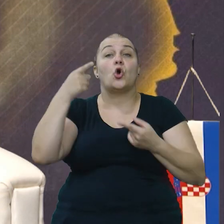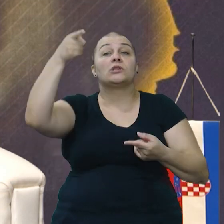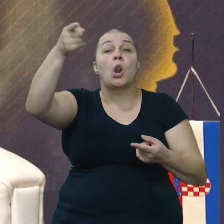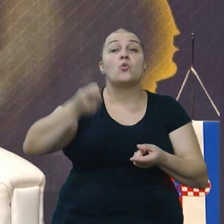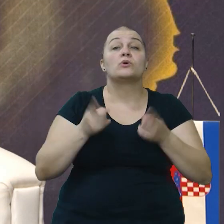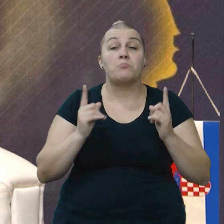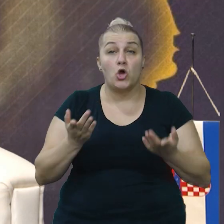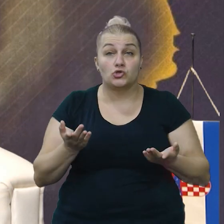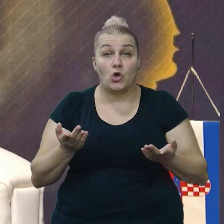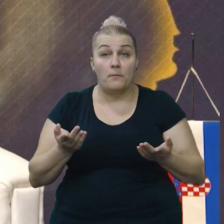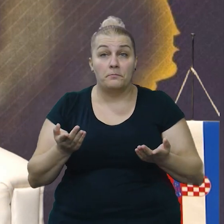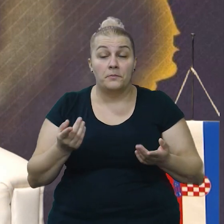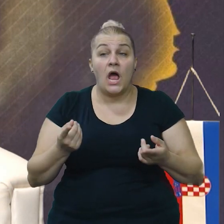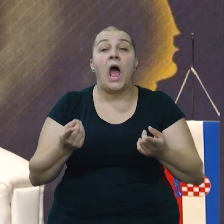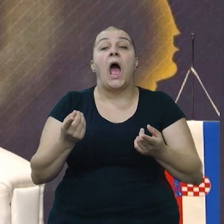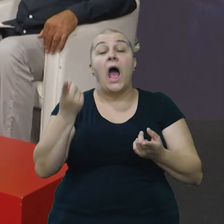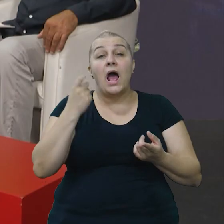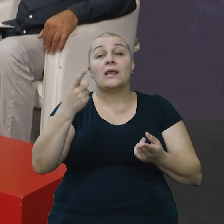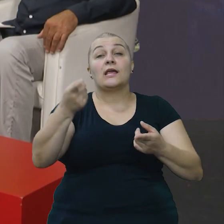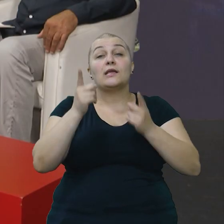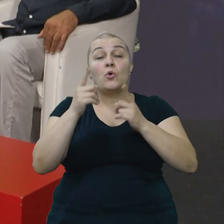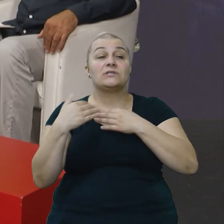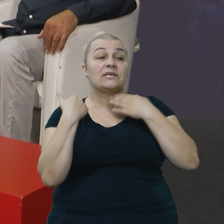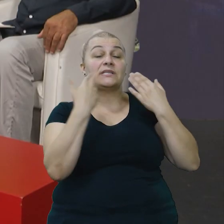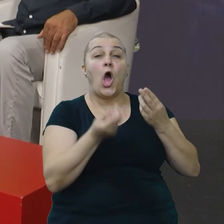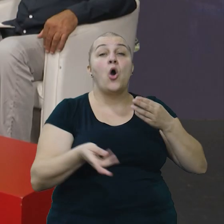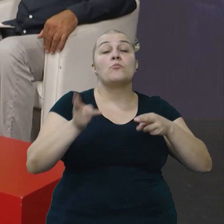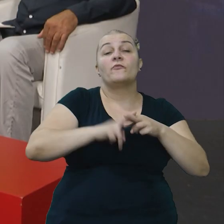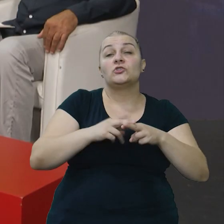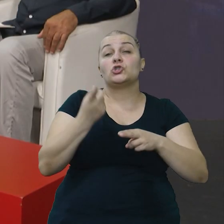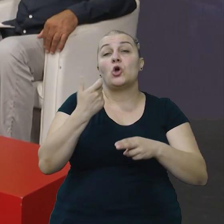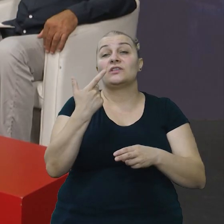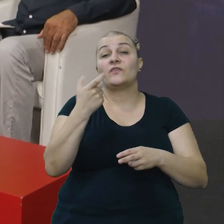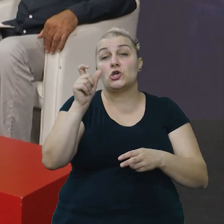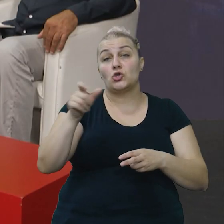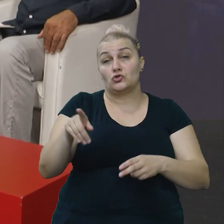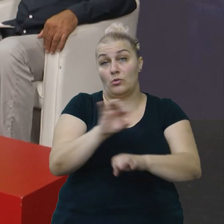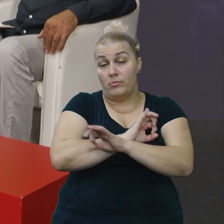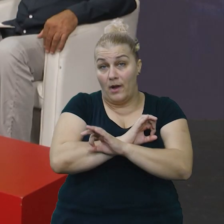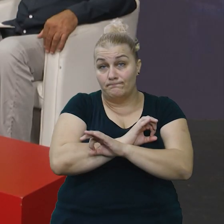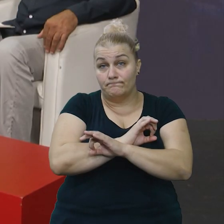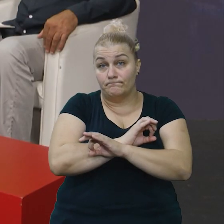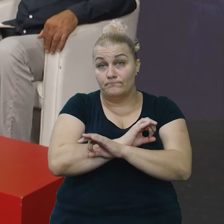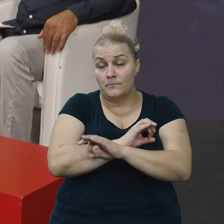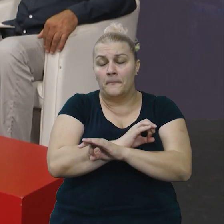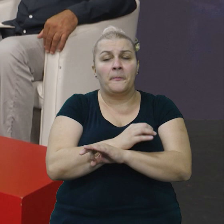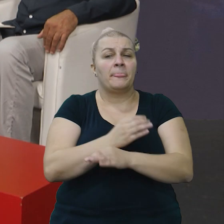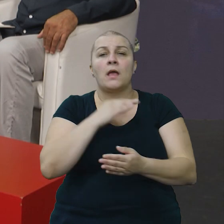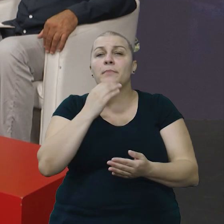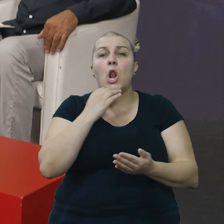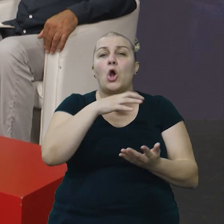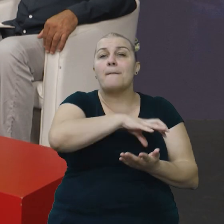našem imotskom. Imotski je dao više od 200 žrtava. Nema brigada